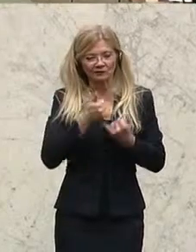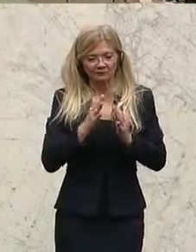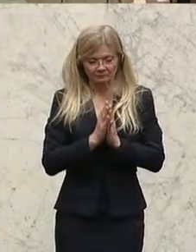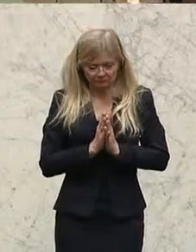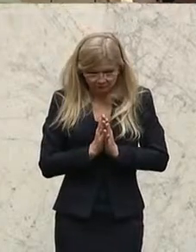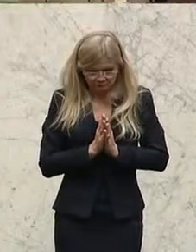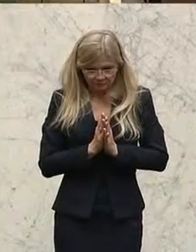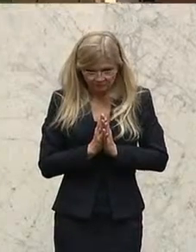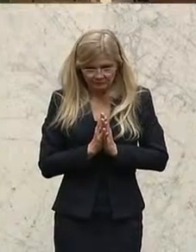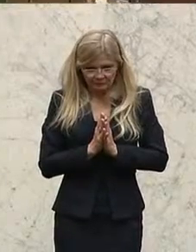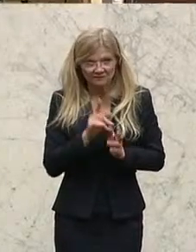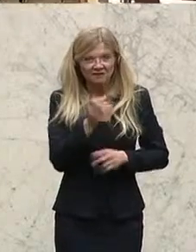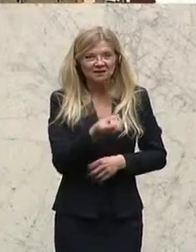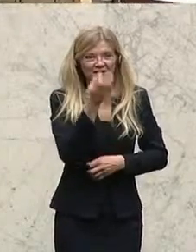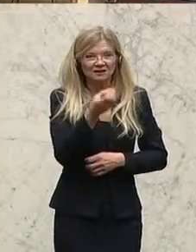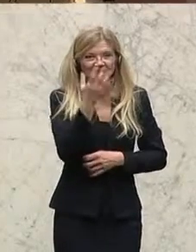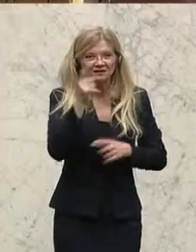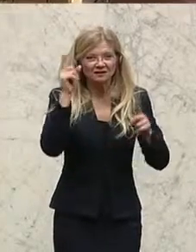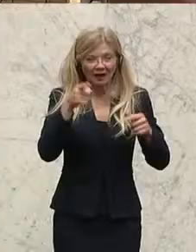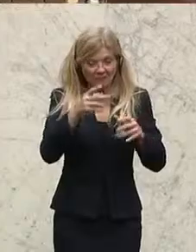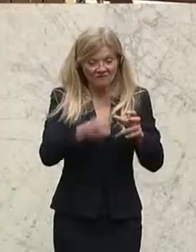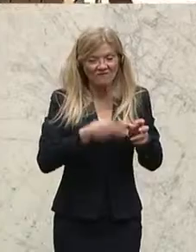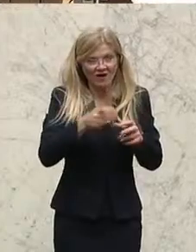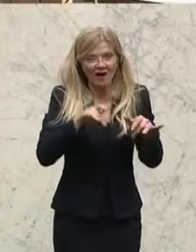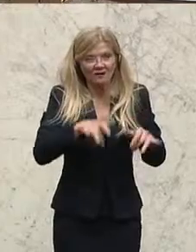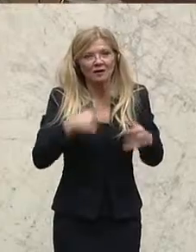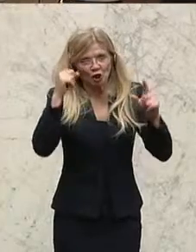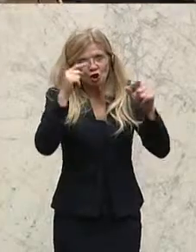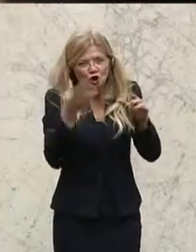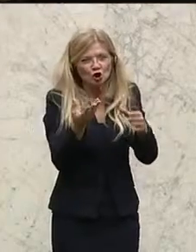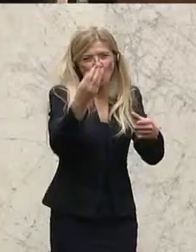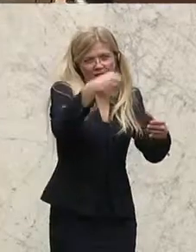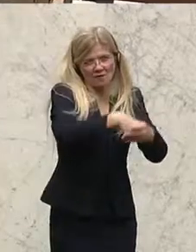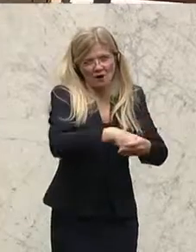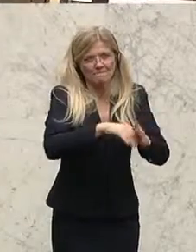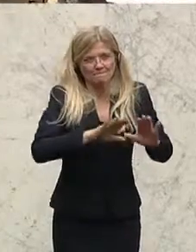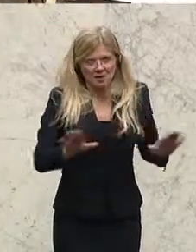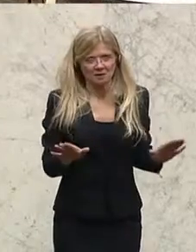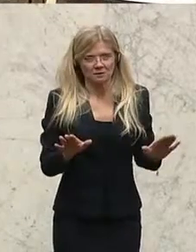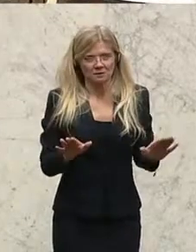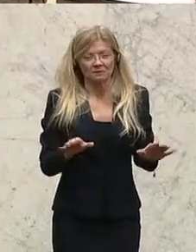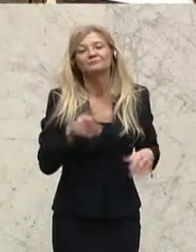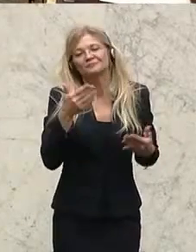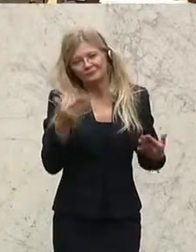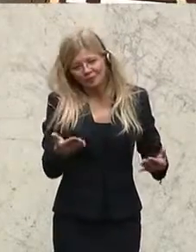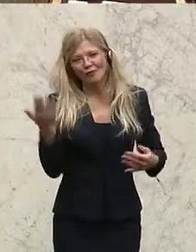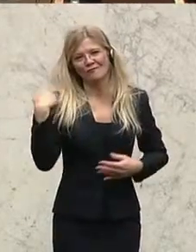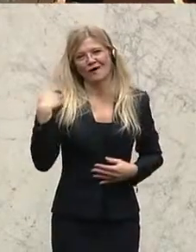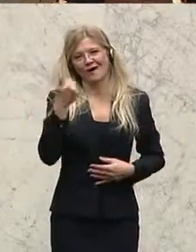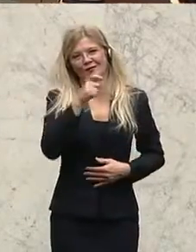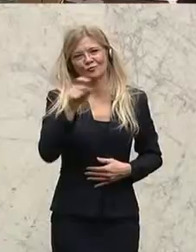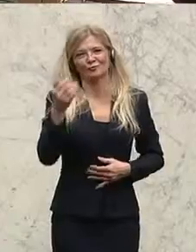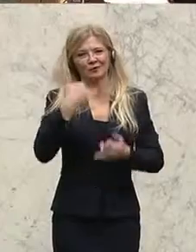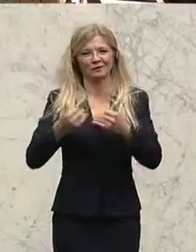Beim Dampfwagen, da ist doch der Teufel dabei. Also so viel zur Technologie. Vor 100 Jahren, vor über 100 Jahren,